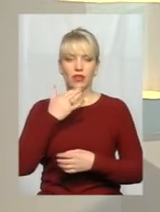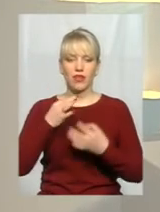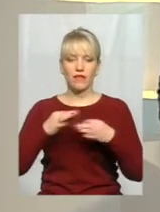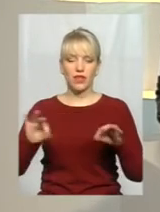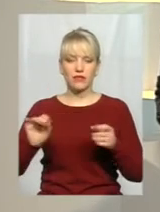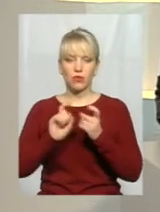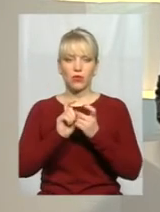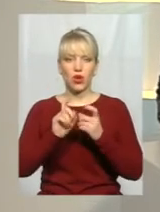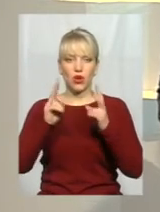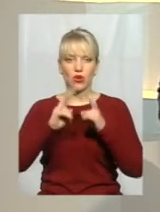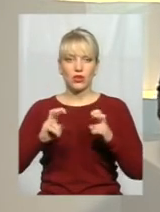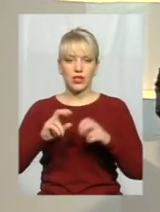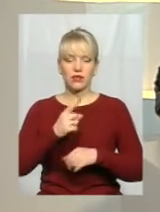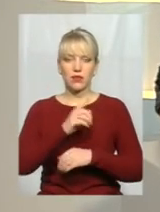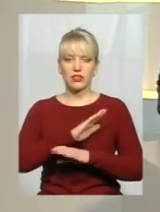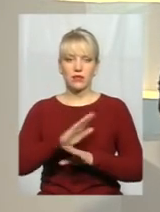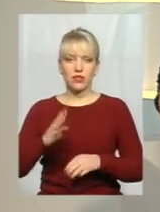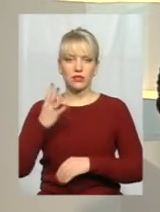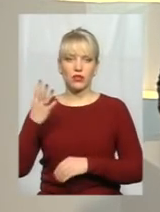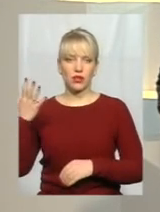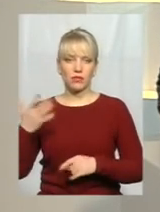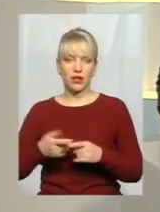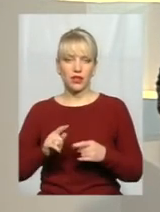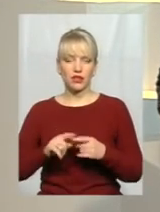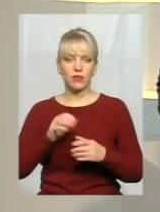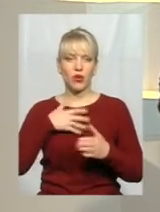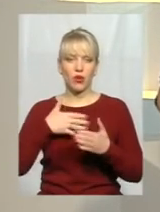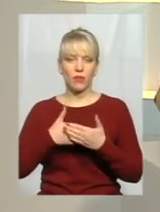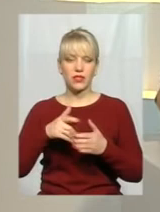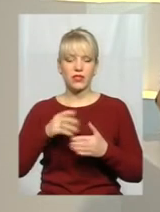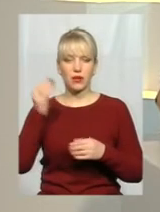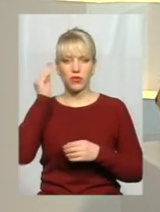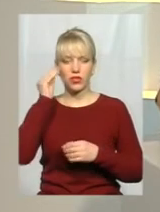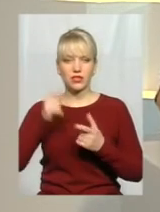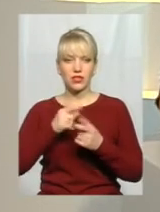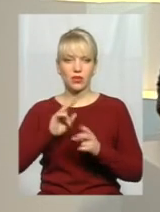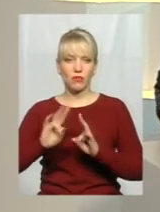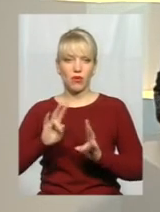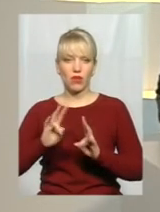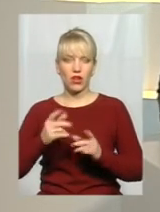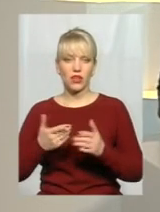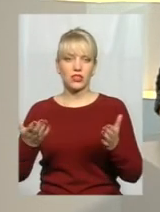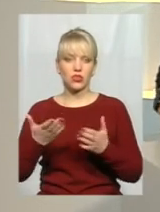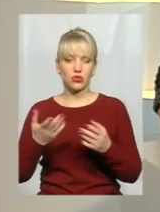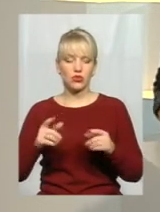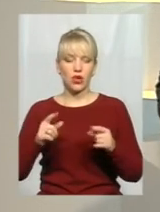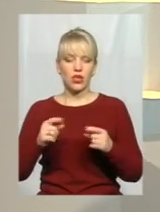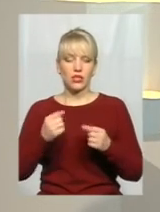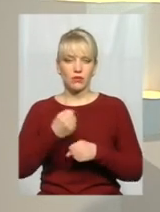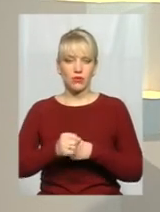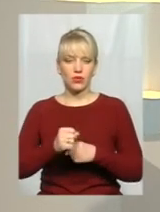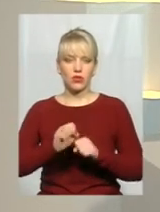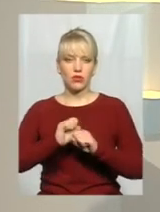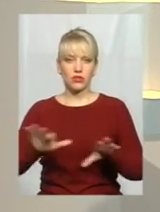першим, а не 45-тим. Отож, громадська пропозиція чи провокація, що сьогодні змусило розійтись